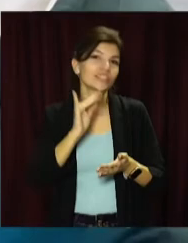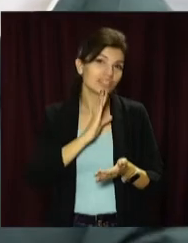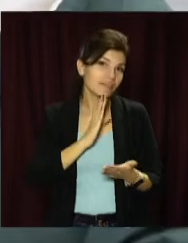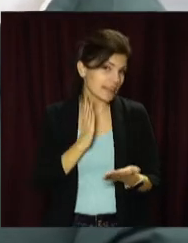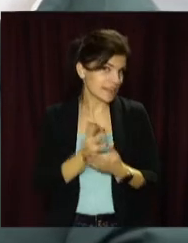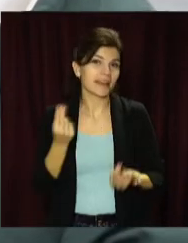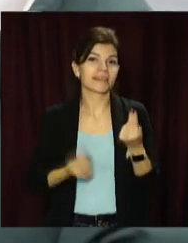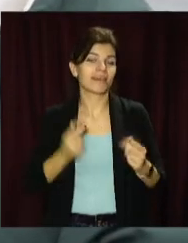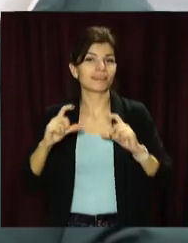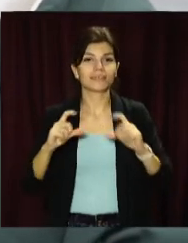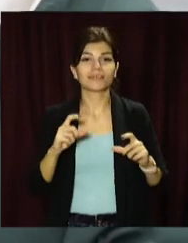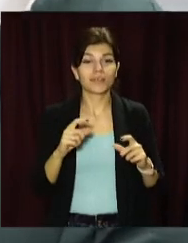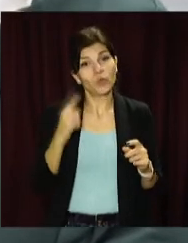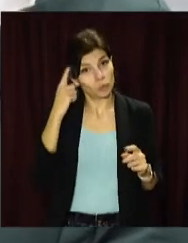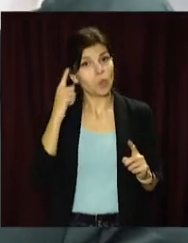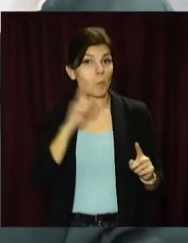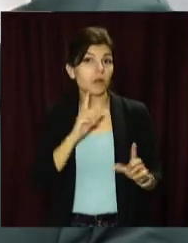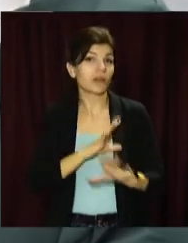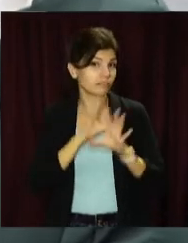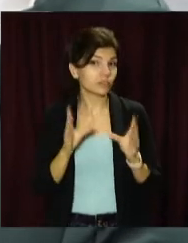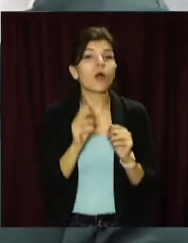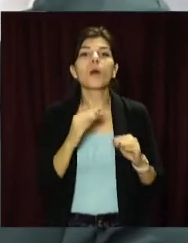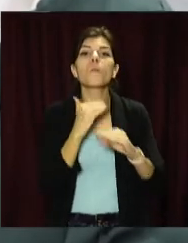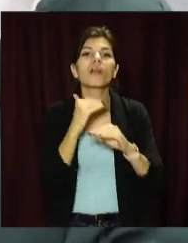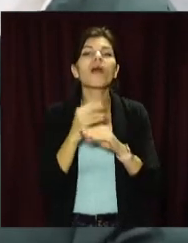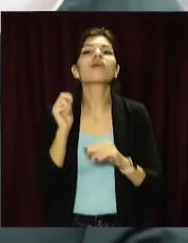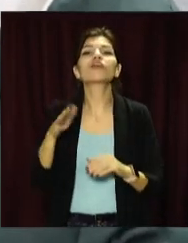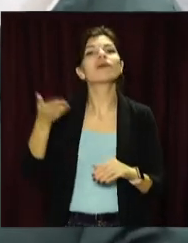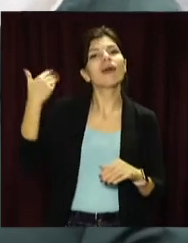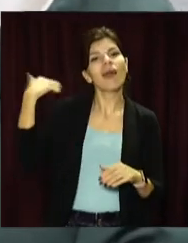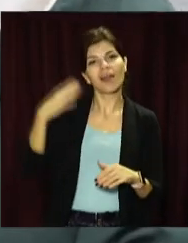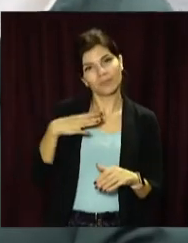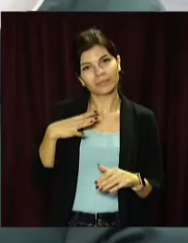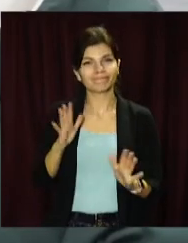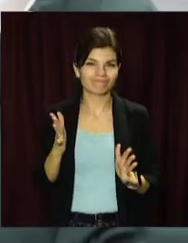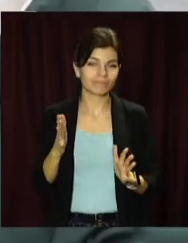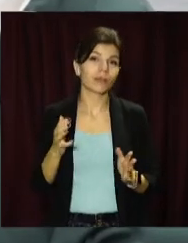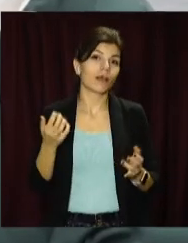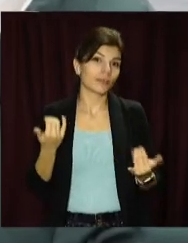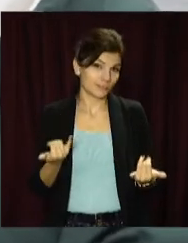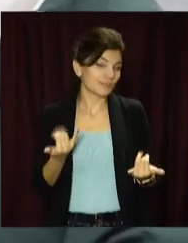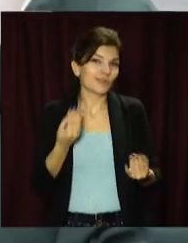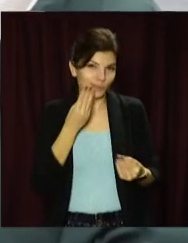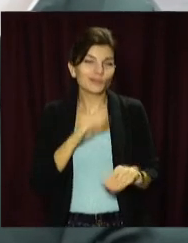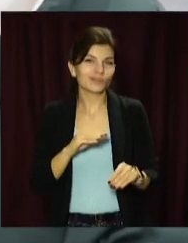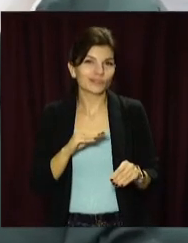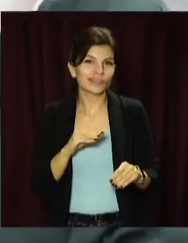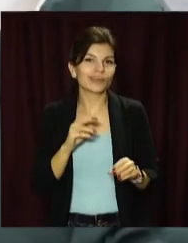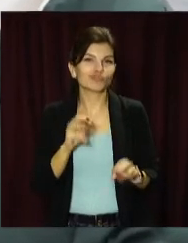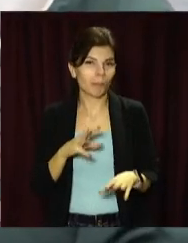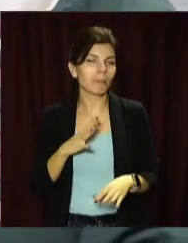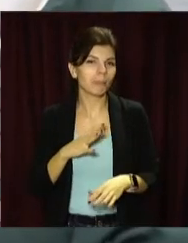мужчинам, і жінчинам, грають. Ну, пока все. По сравненню з тим, що тут було, наверное, це